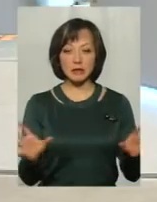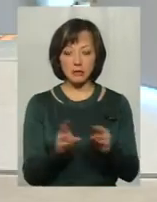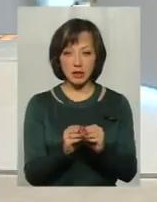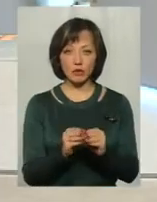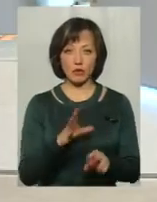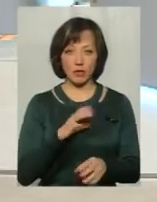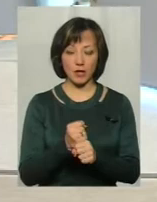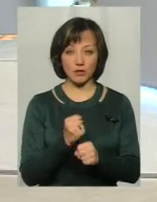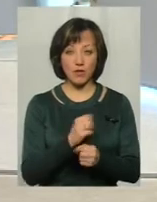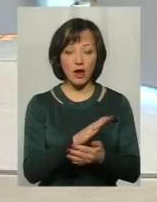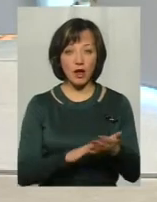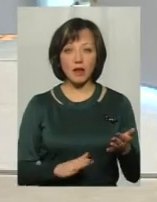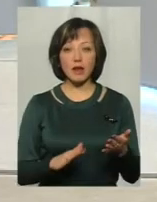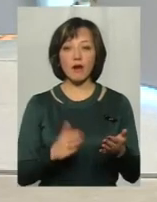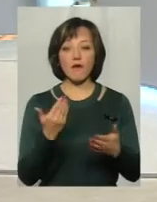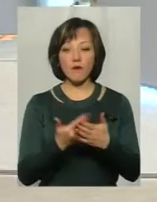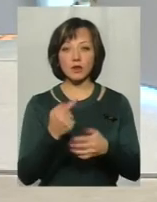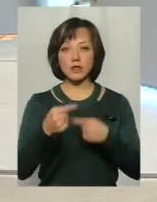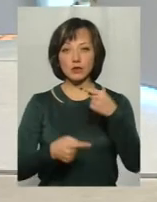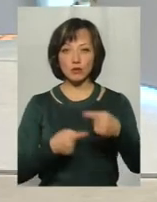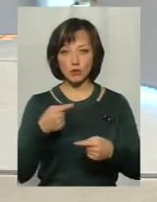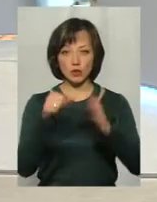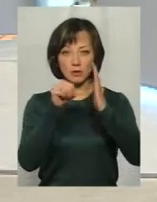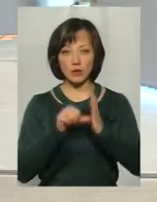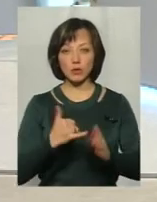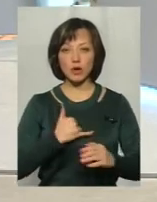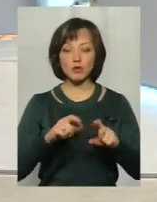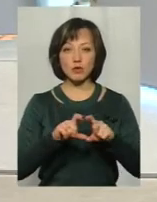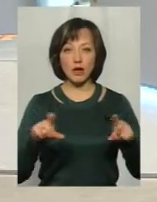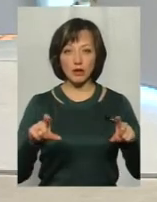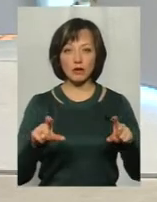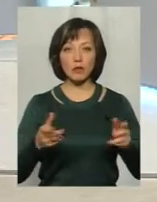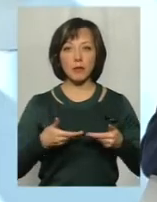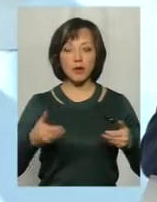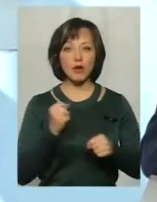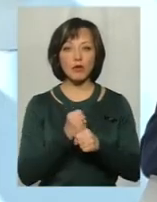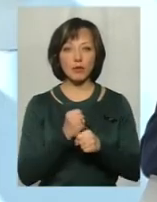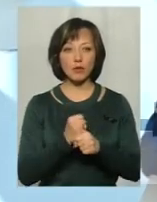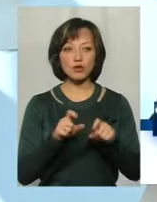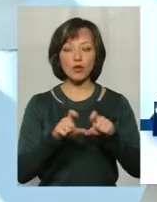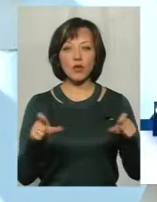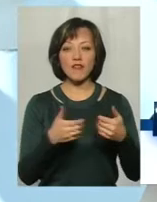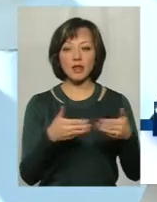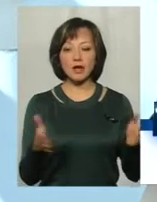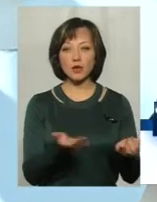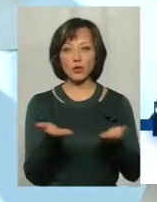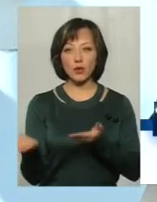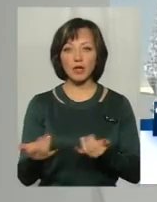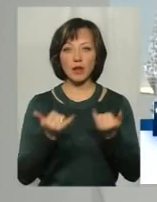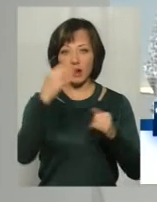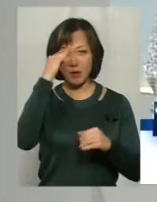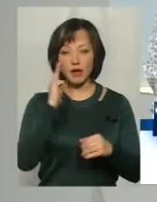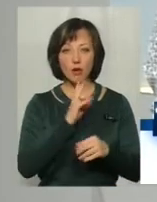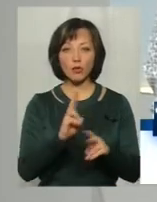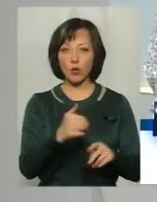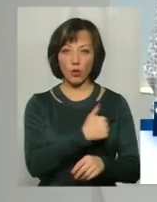працювали. Ось з наступного семестра в нашому закладі ми робимо школу відкриту для батьків. Всі з